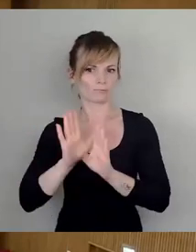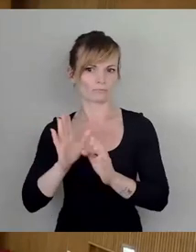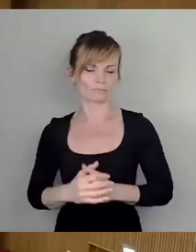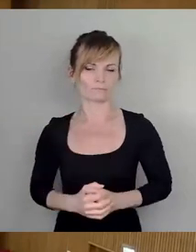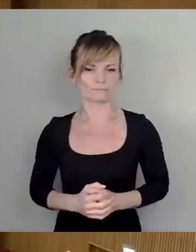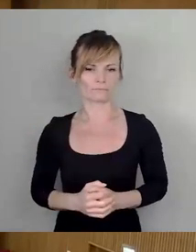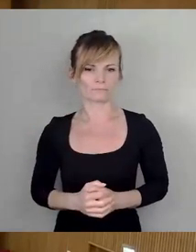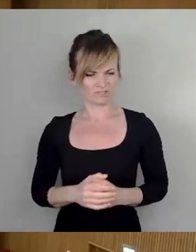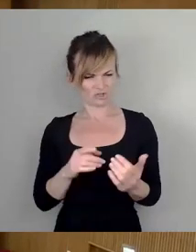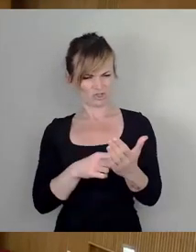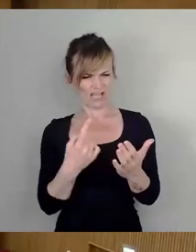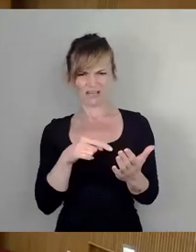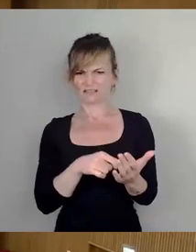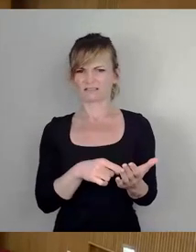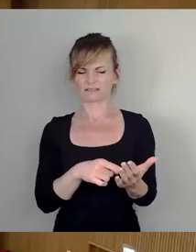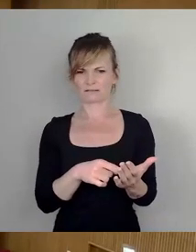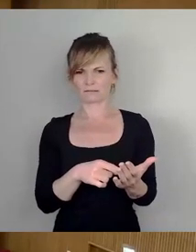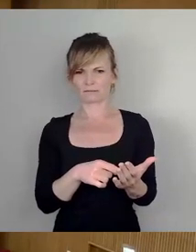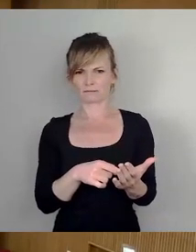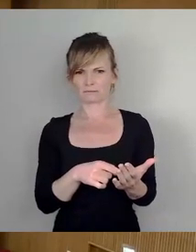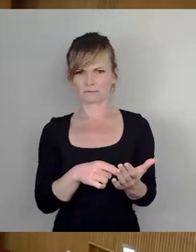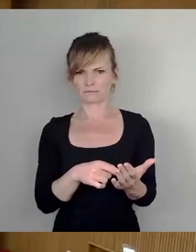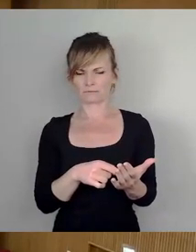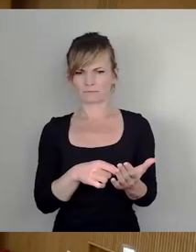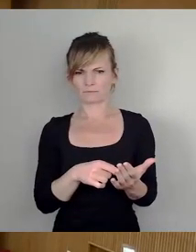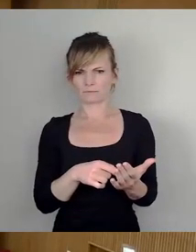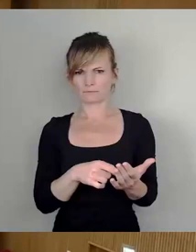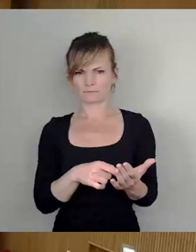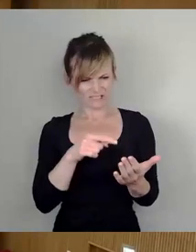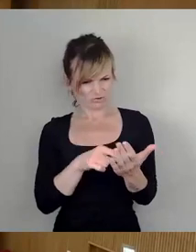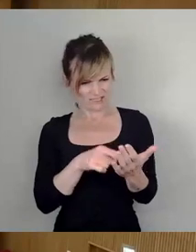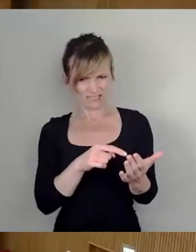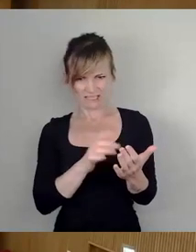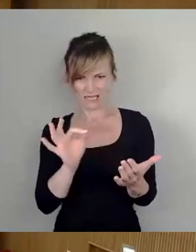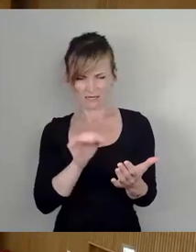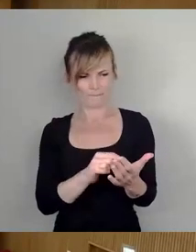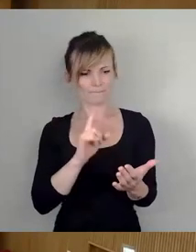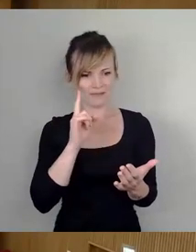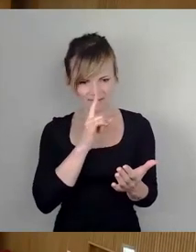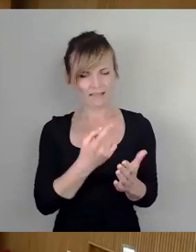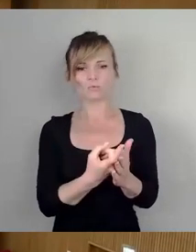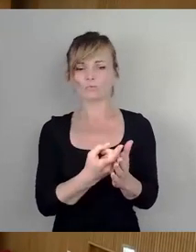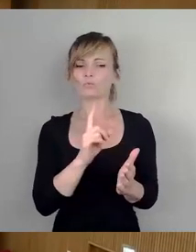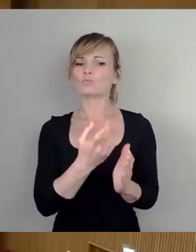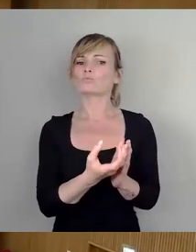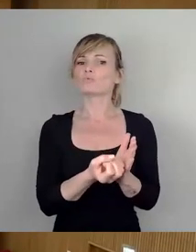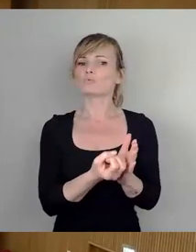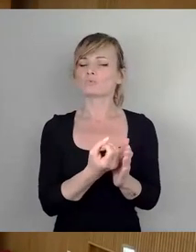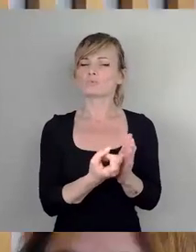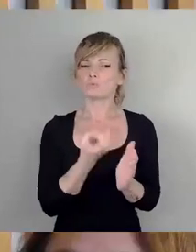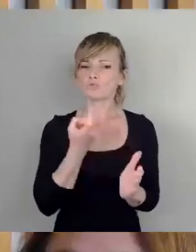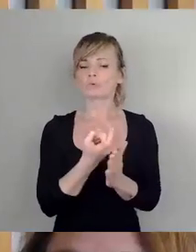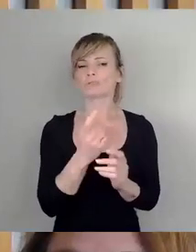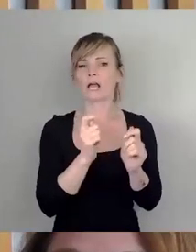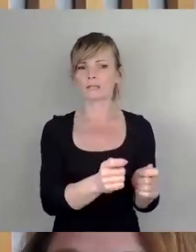Weil hier steht ja was anderes in eurem Antrag. Hier steht ja drin, sollte der Ursprungsantrag zur Abstimmung kommen. Ja, dann